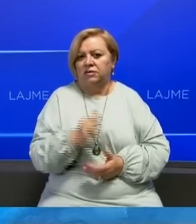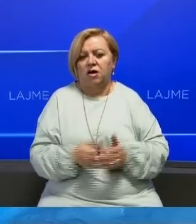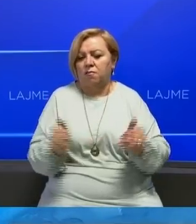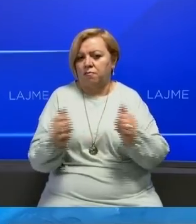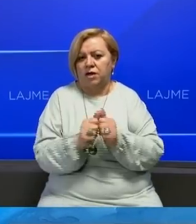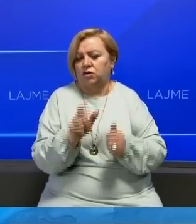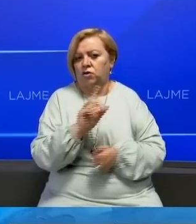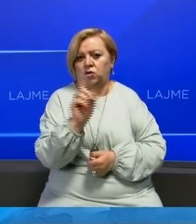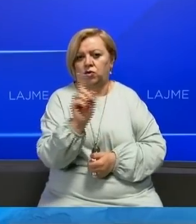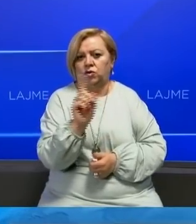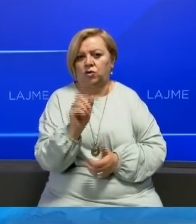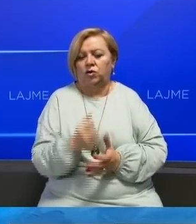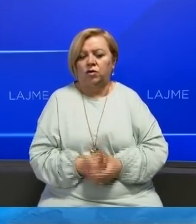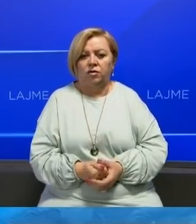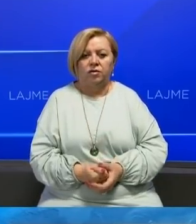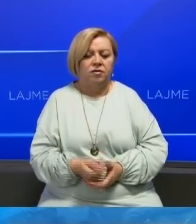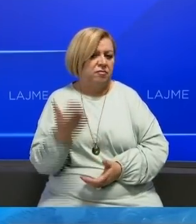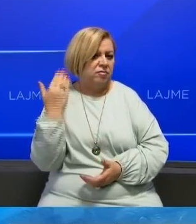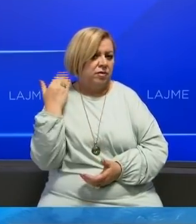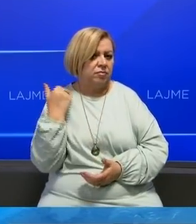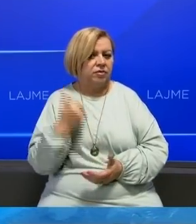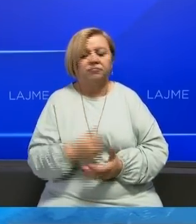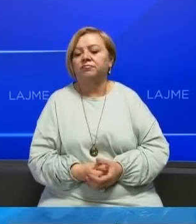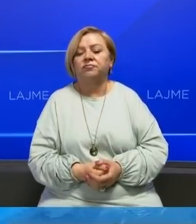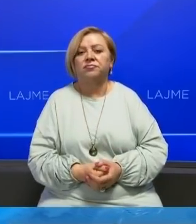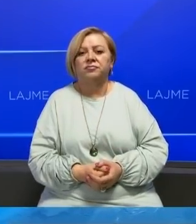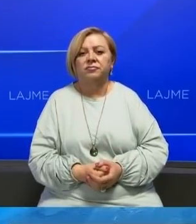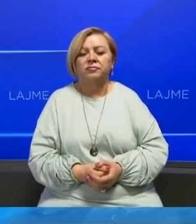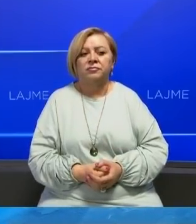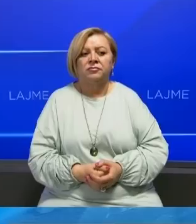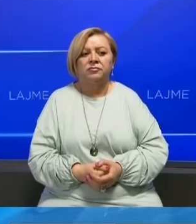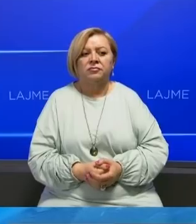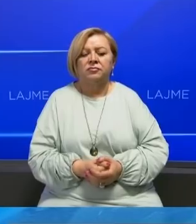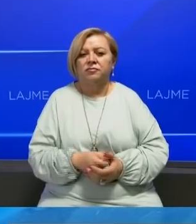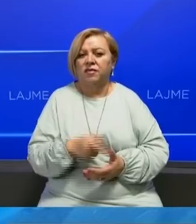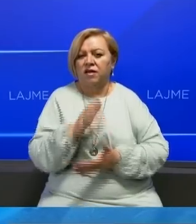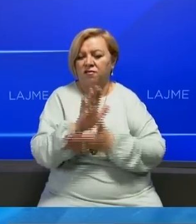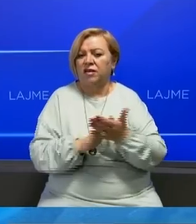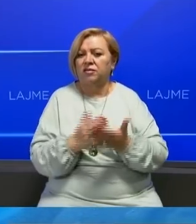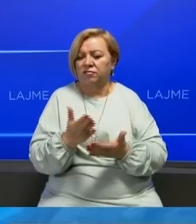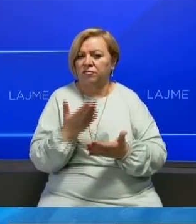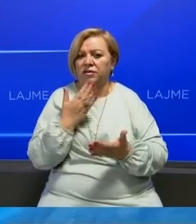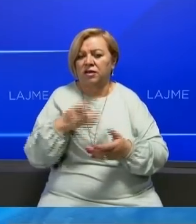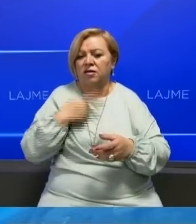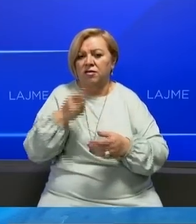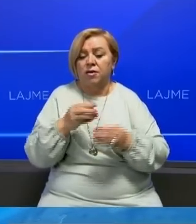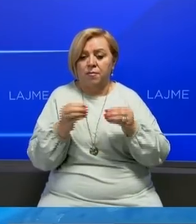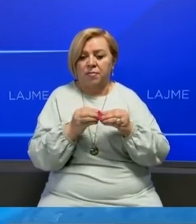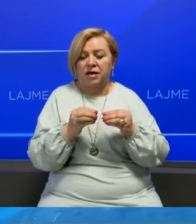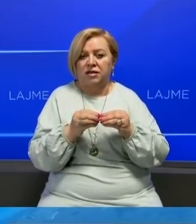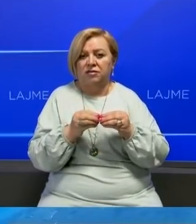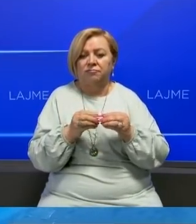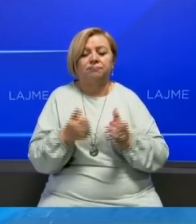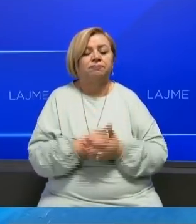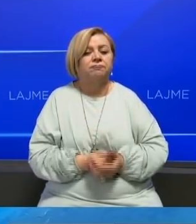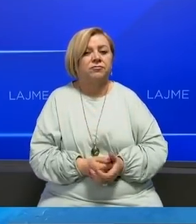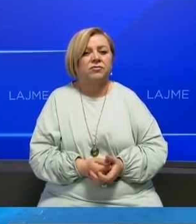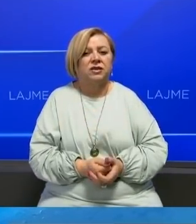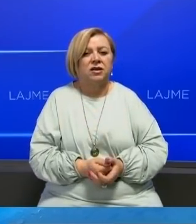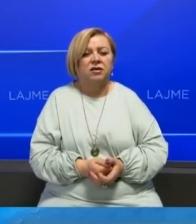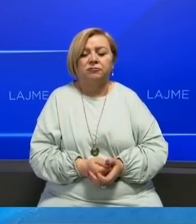bashkët, se që ka qenë më farë. Taktizime ka pasur edhe parafilimit të takimi, pasi që Biden reflektoj duke